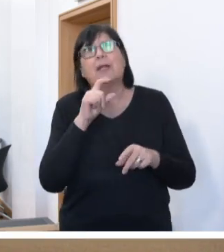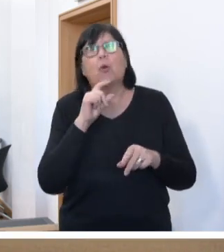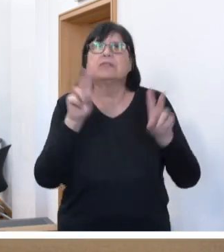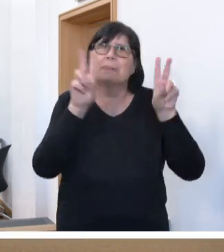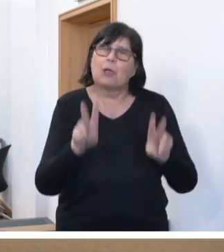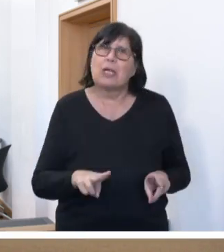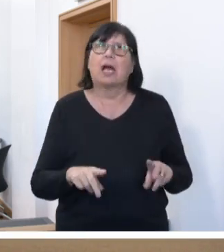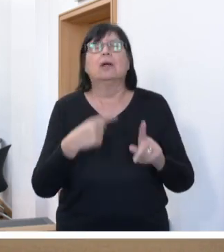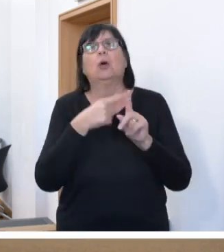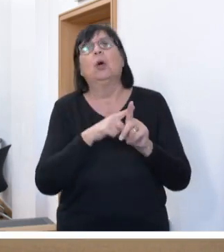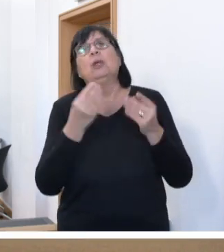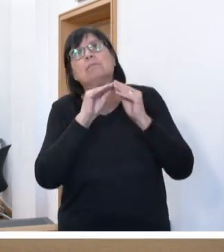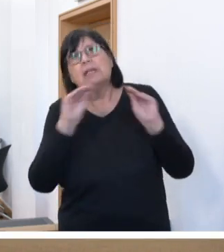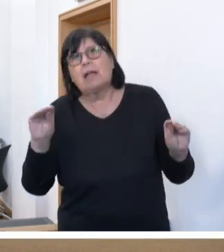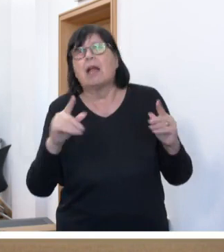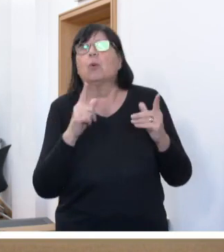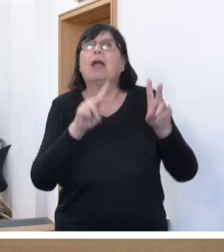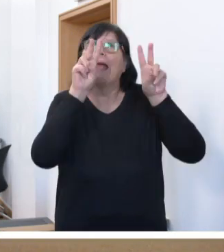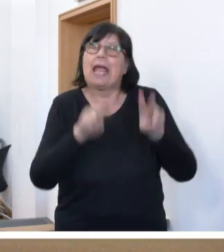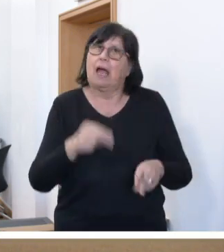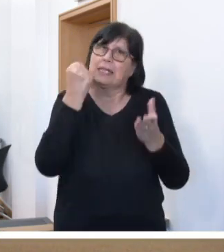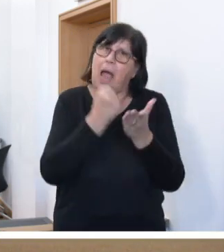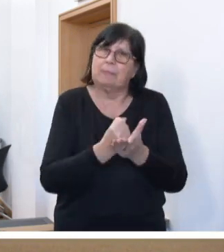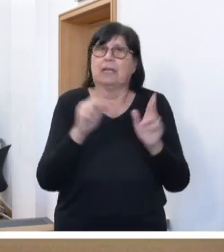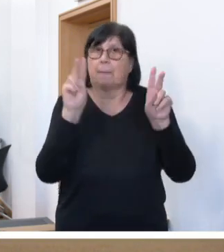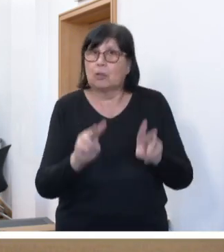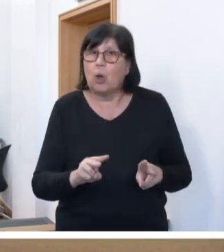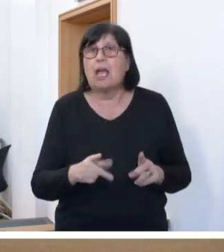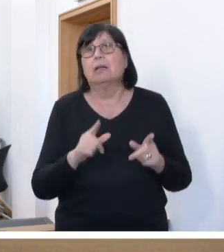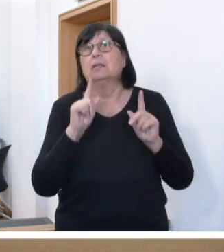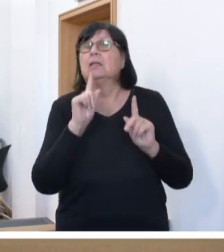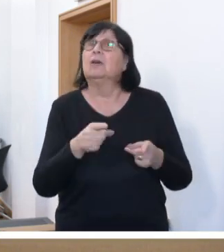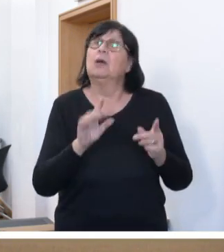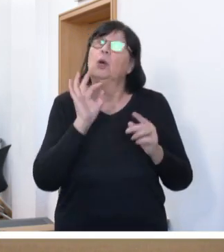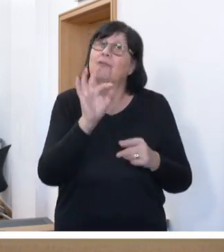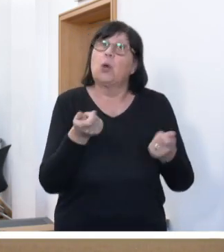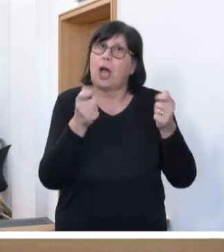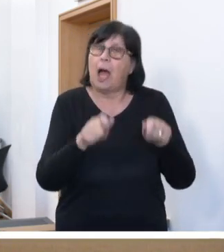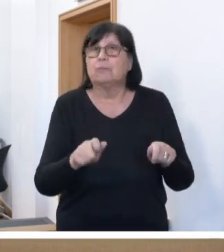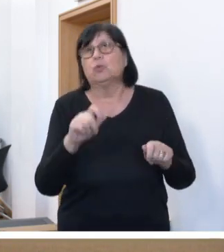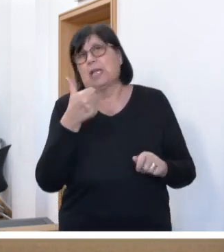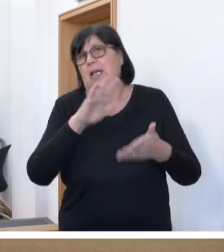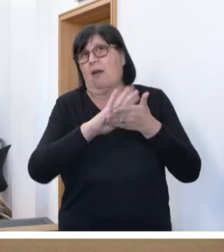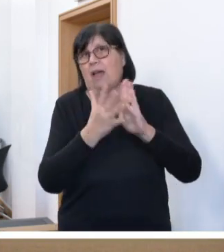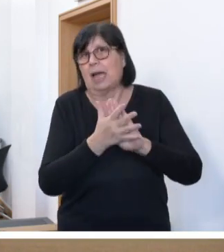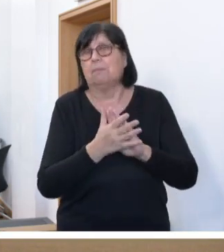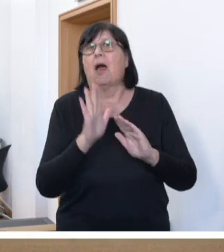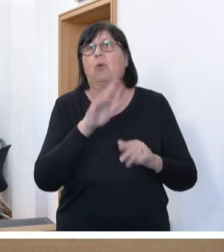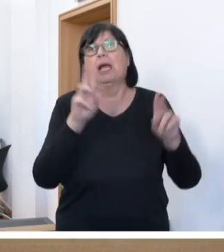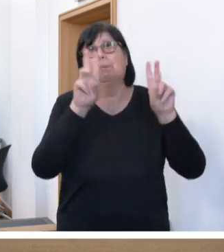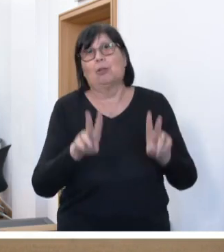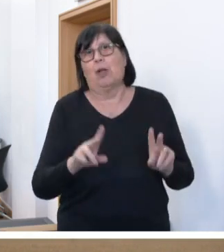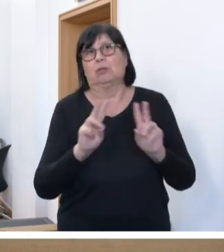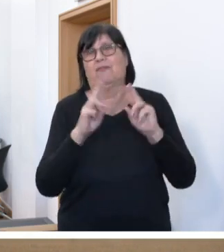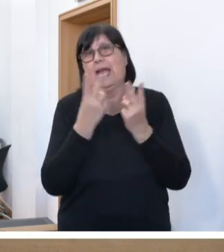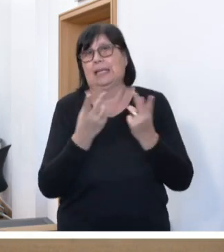aber auch die Mitteilung ehrenamtlicher Betreuer zum Zweck des Abschlusses einer Vereinbarung an die Betreuungsvereine.